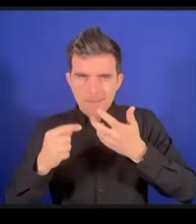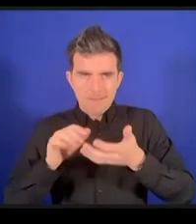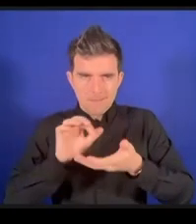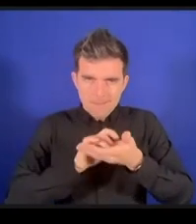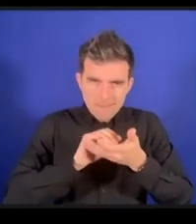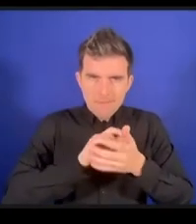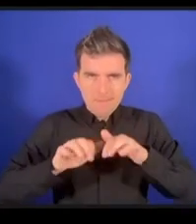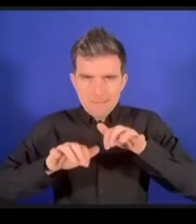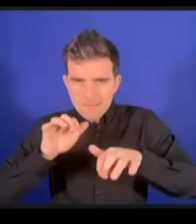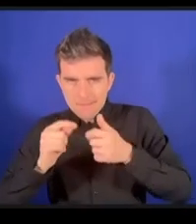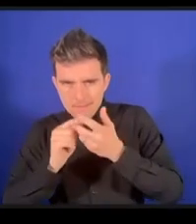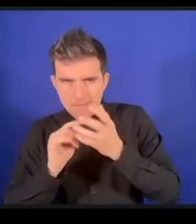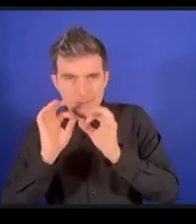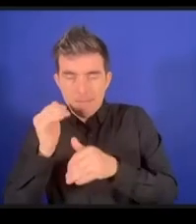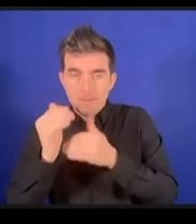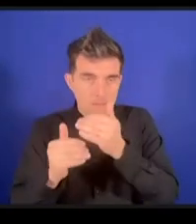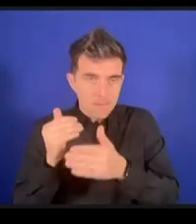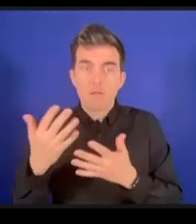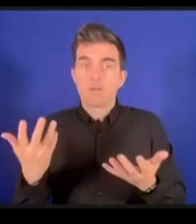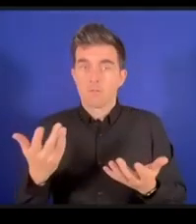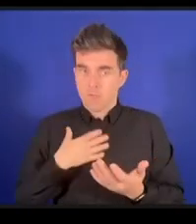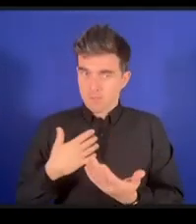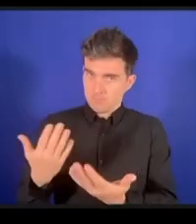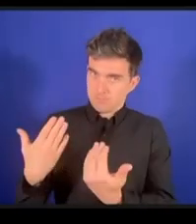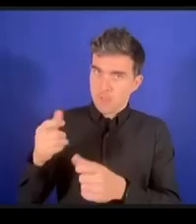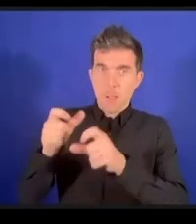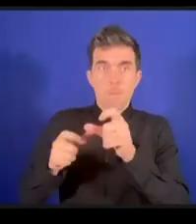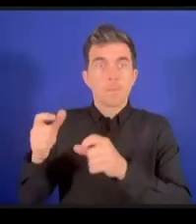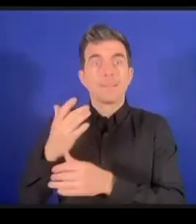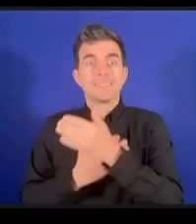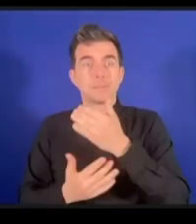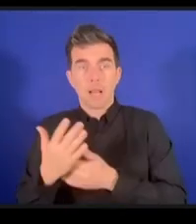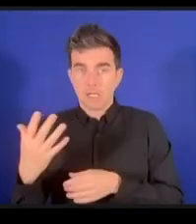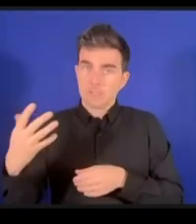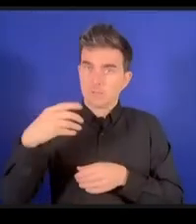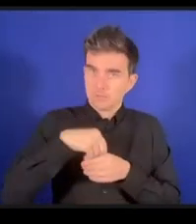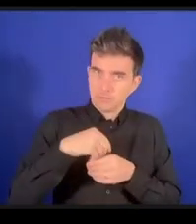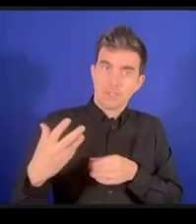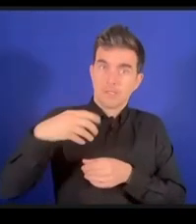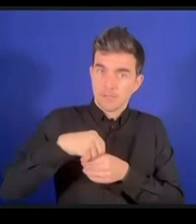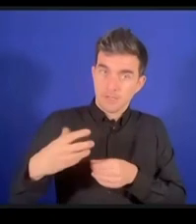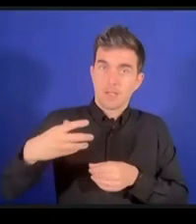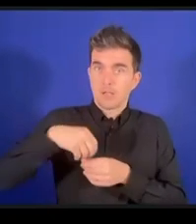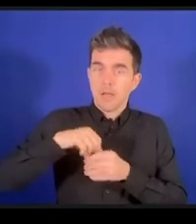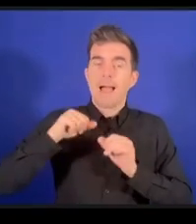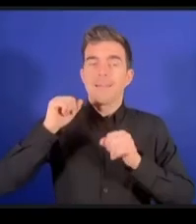こういった分野に進むことを奨励したいと思いますこういうこと